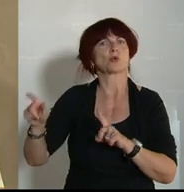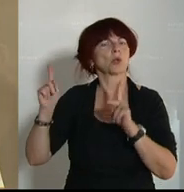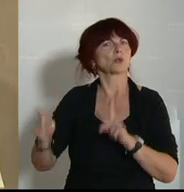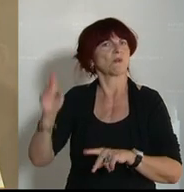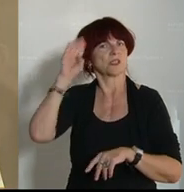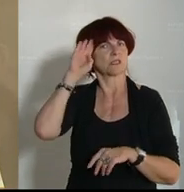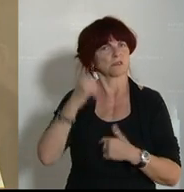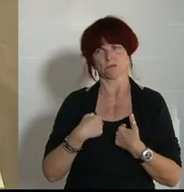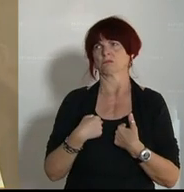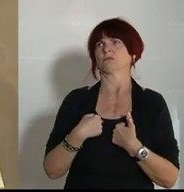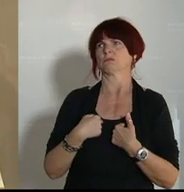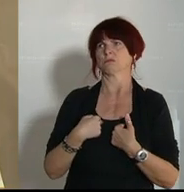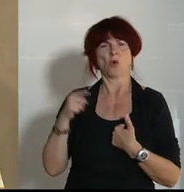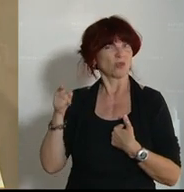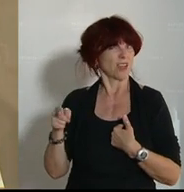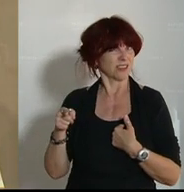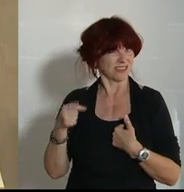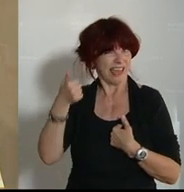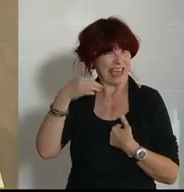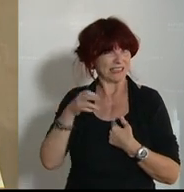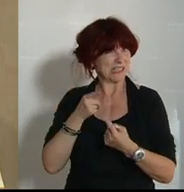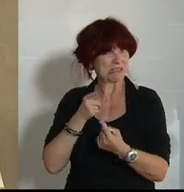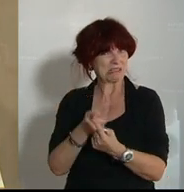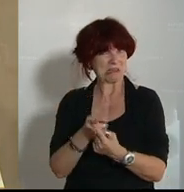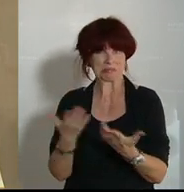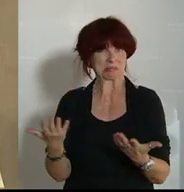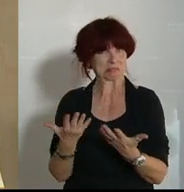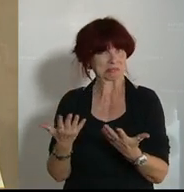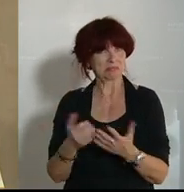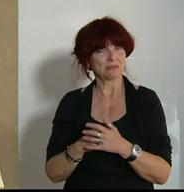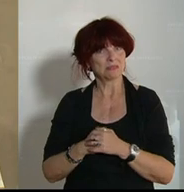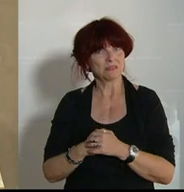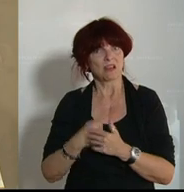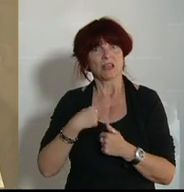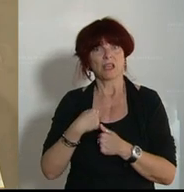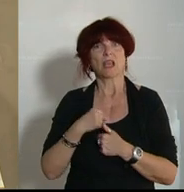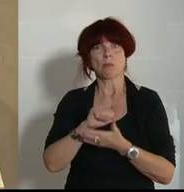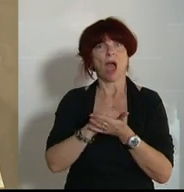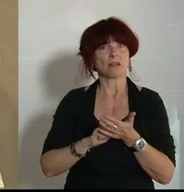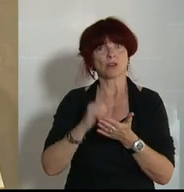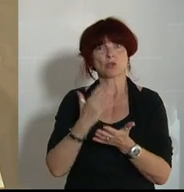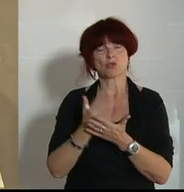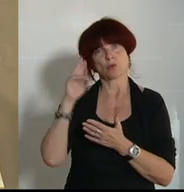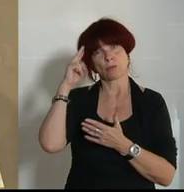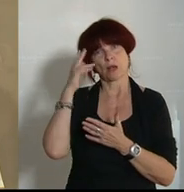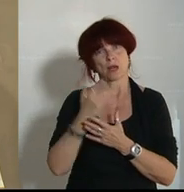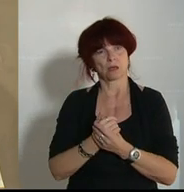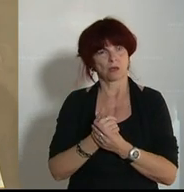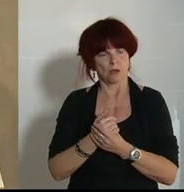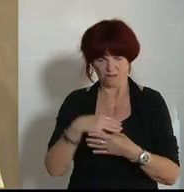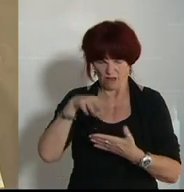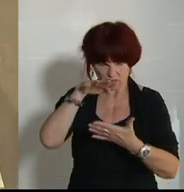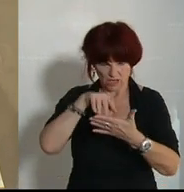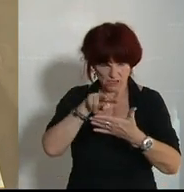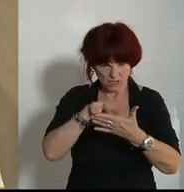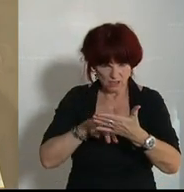das wirklich die gesamte Ambition ist, die Sie in diese Sache hineinlegen. Ich habe am Anfang schon gedacht, wirklich, wie den Antrag gelesen habe, ich habe gewundert,